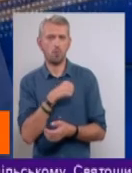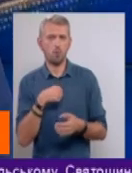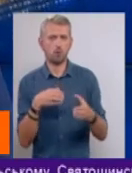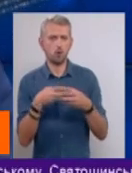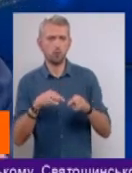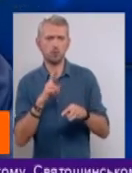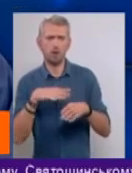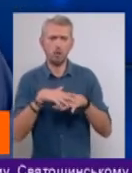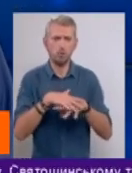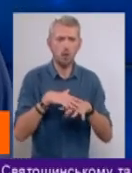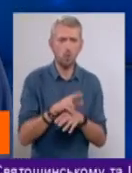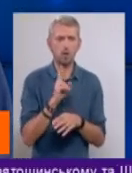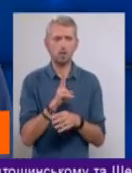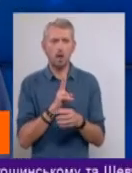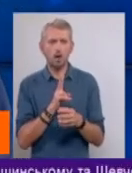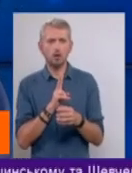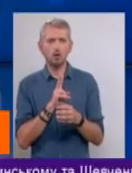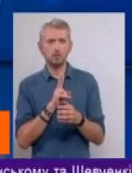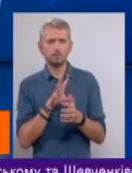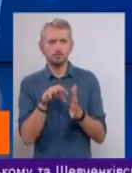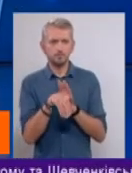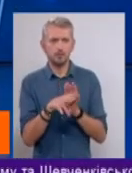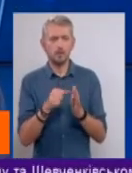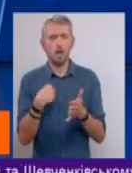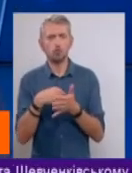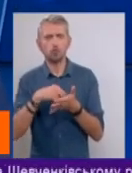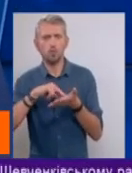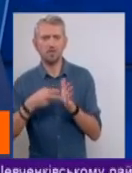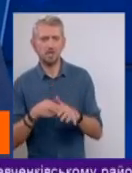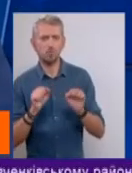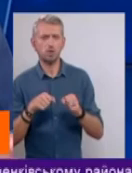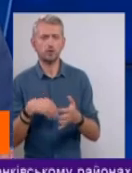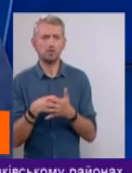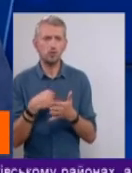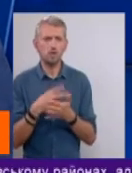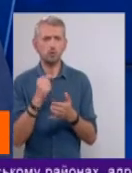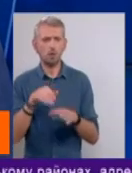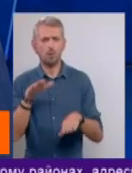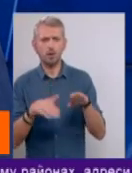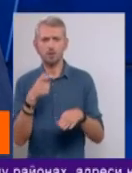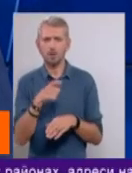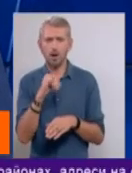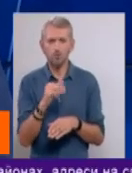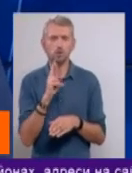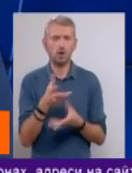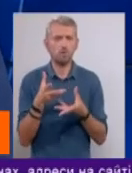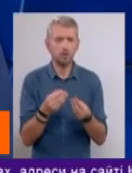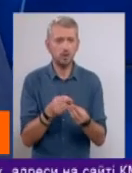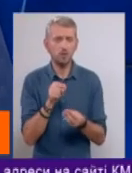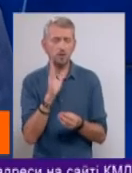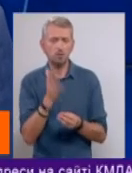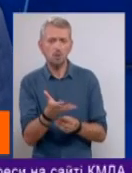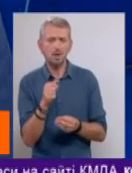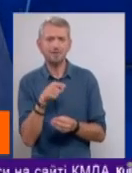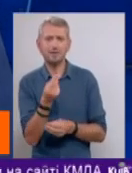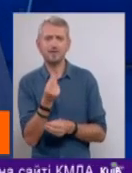обрахують, як вони це накладуть на ті ж самі субсидії, тобто на можливості бюджету, на баланс газу, як це накладеться. Тобто звідси десь буде братися